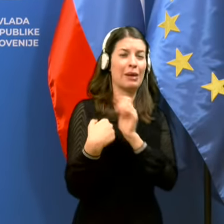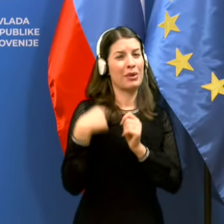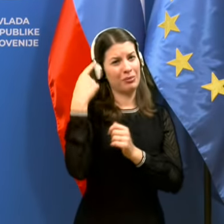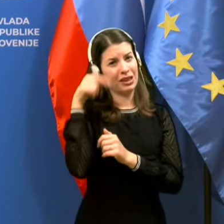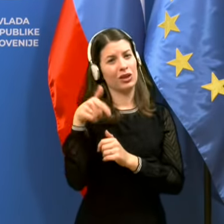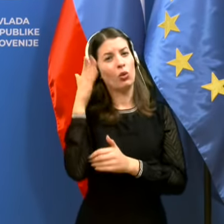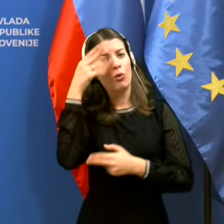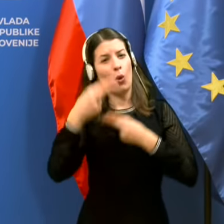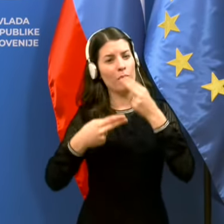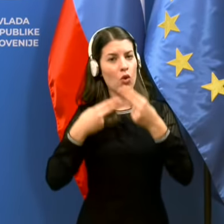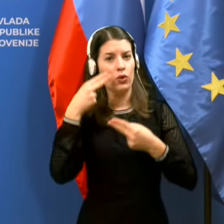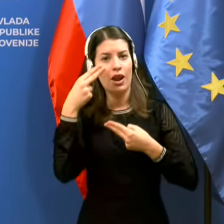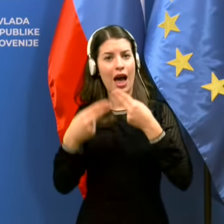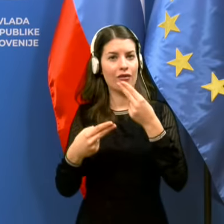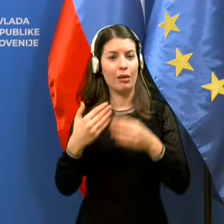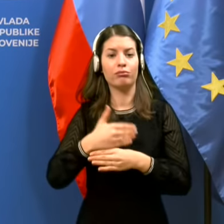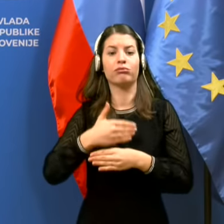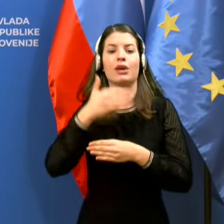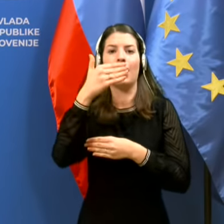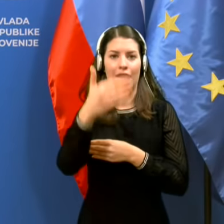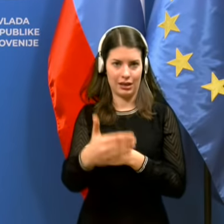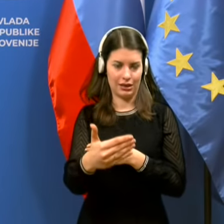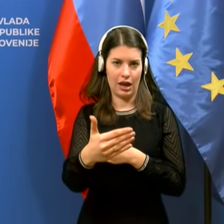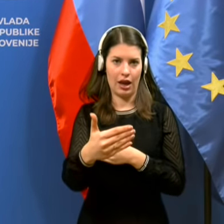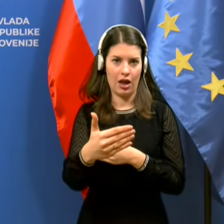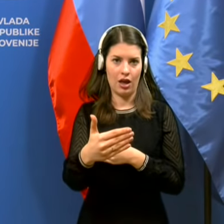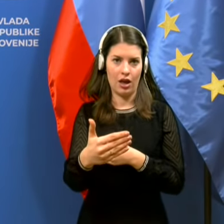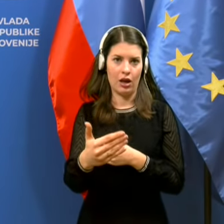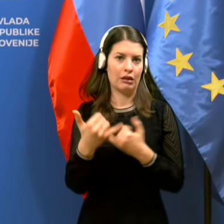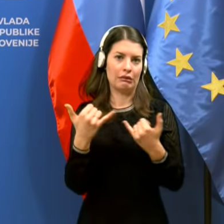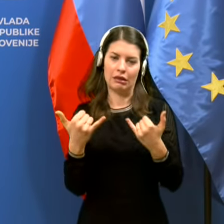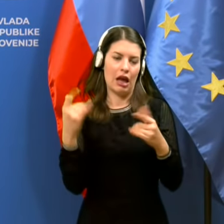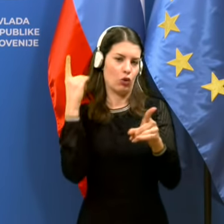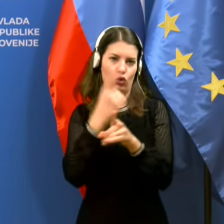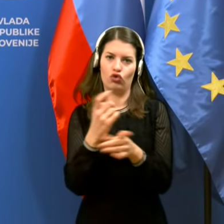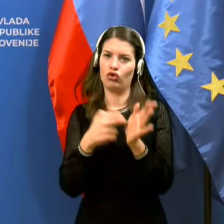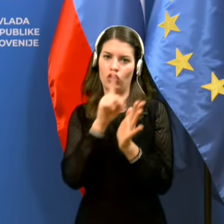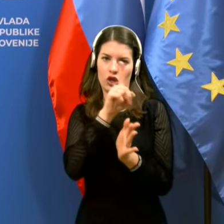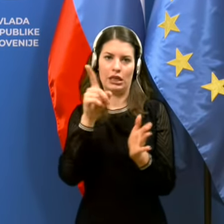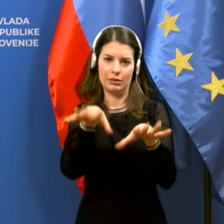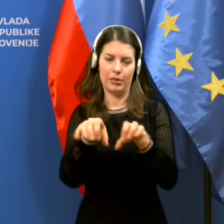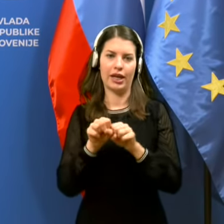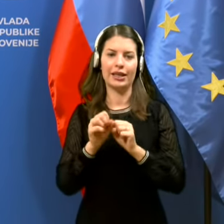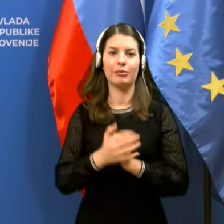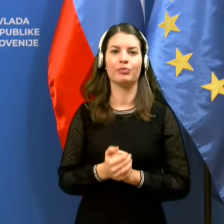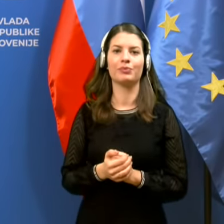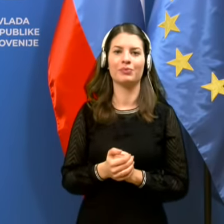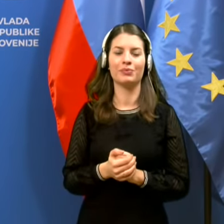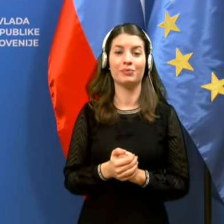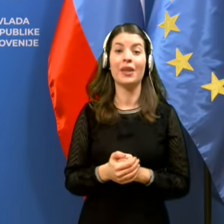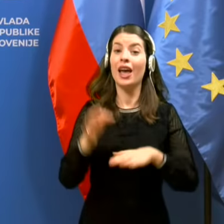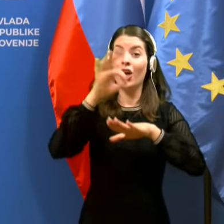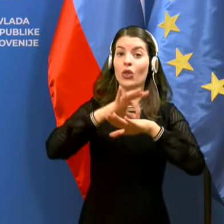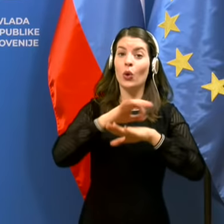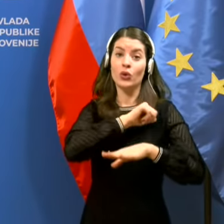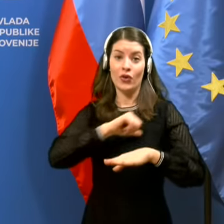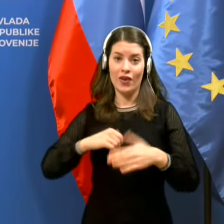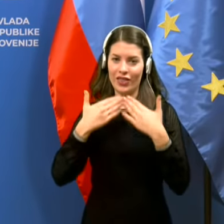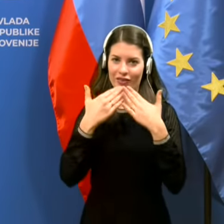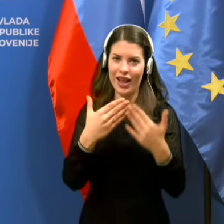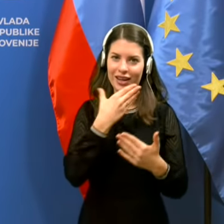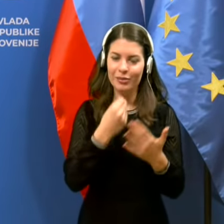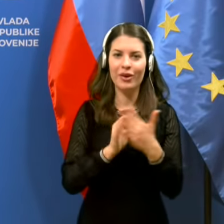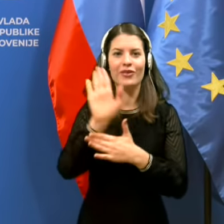obravnavi kasneje. Mislim, da eno določitve, da bi jo se vedo ni še sprejeti. Doktor Fafangel, hvala lepa